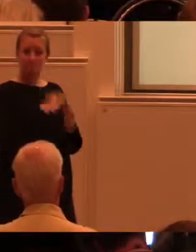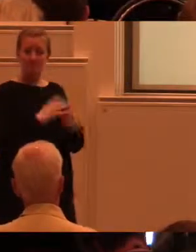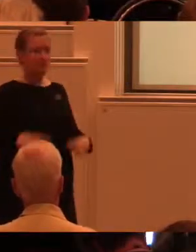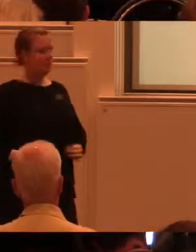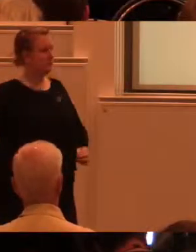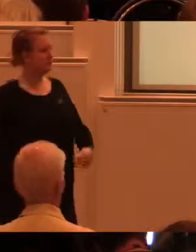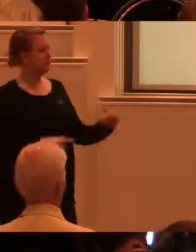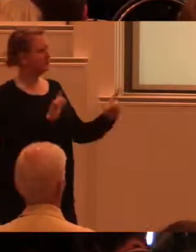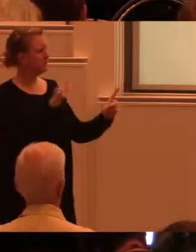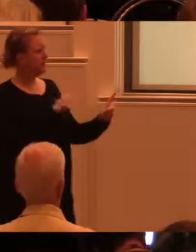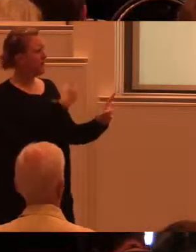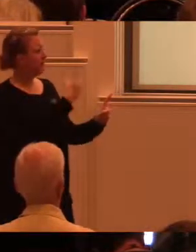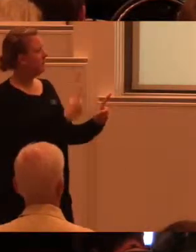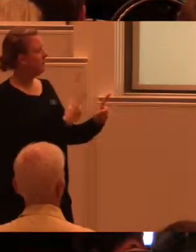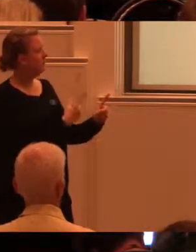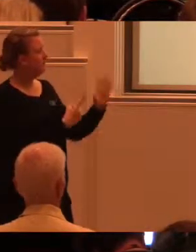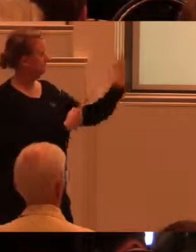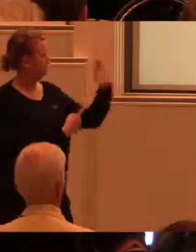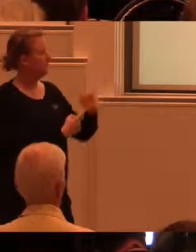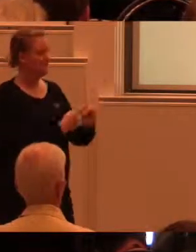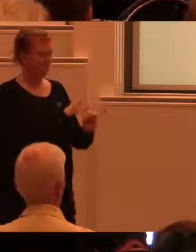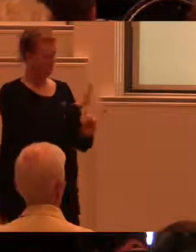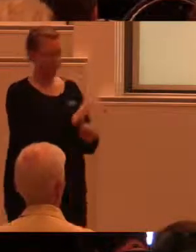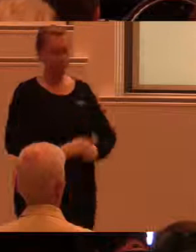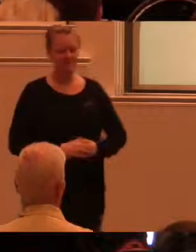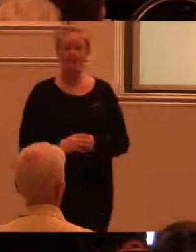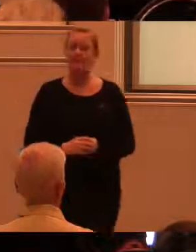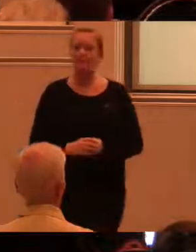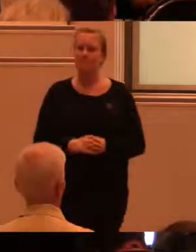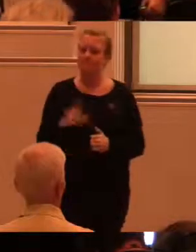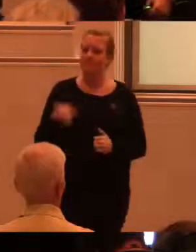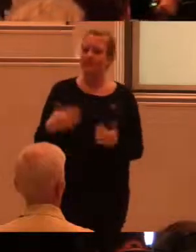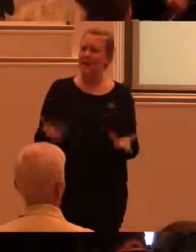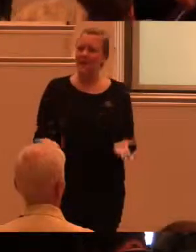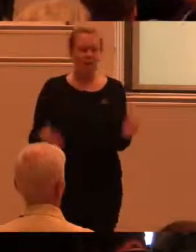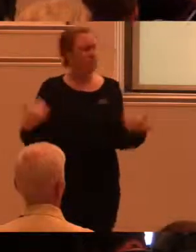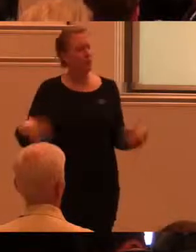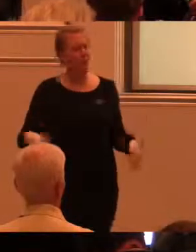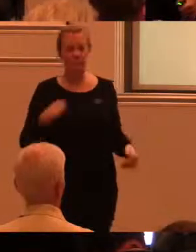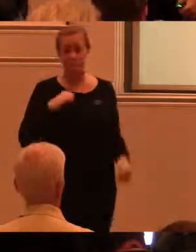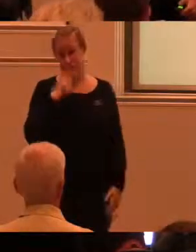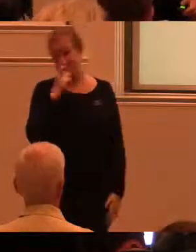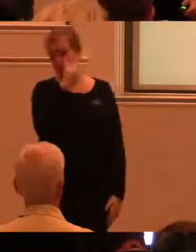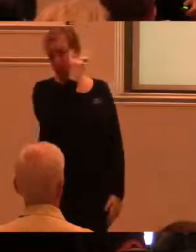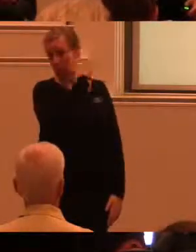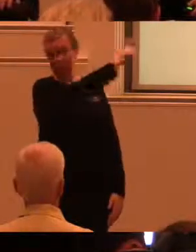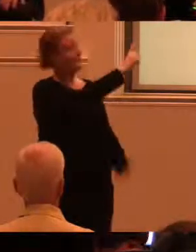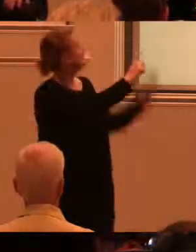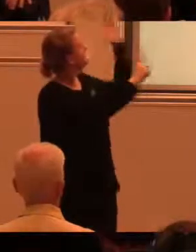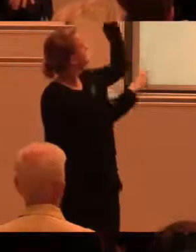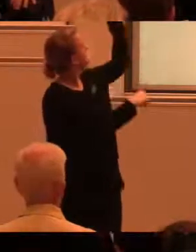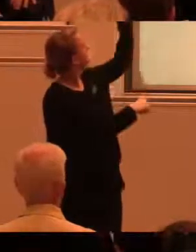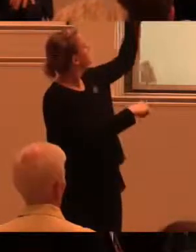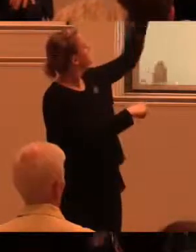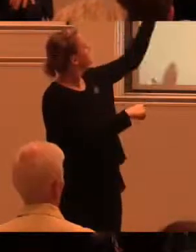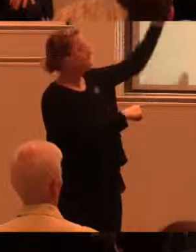Klicka nu bara en gång först. Ja, du har klickat en gång. Ja, just det, så är jag. För det är ju så kul. Nu ser ni rubriken där högst upp. Och det där är ju väldigt